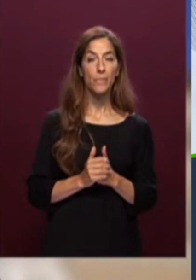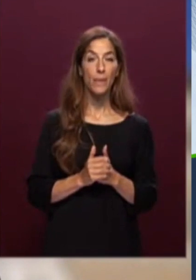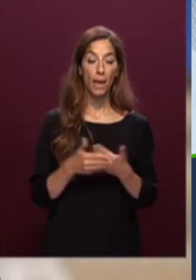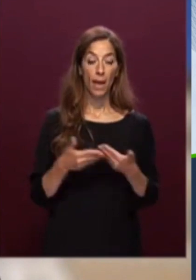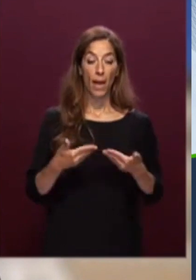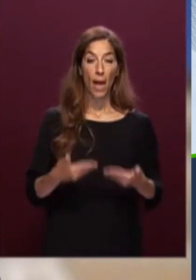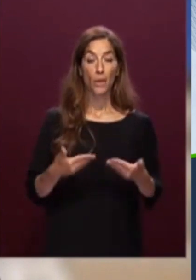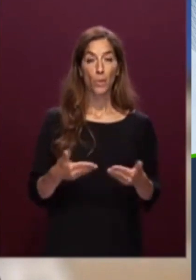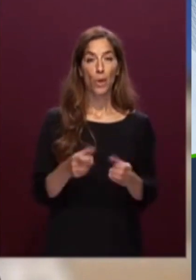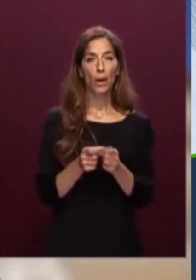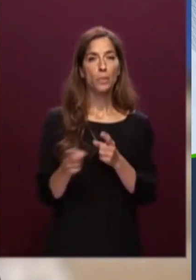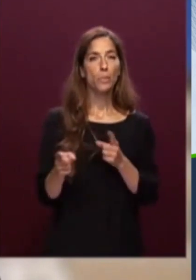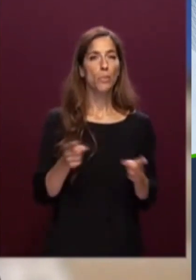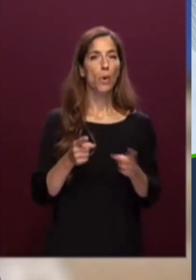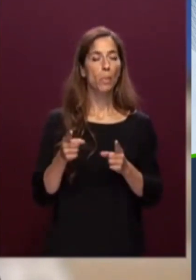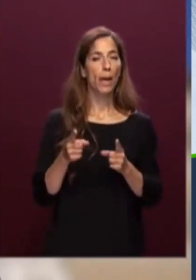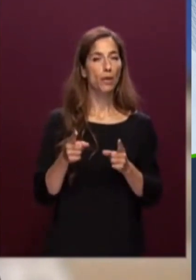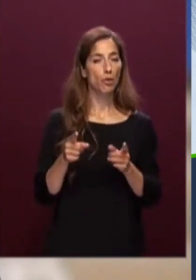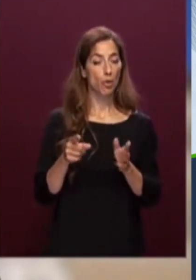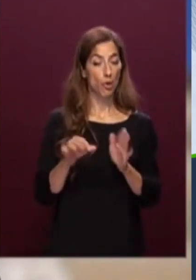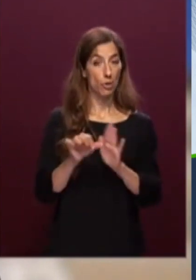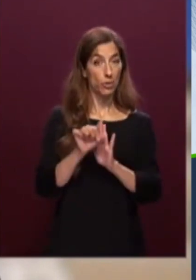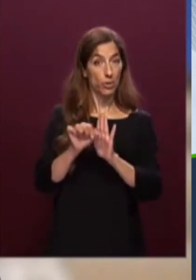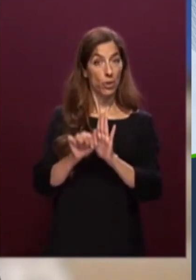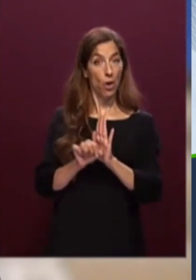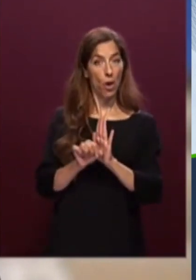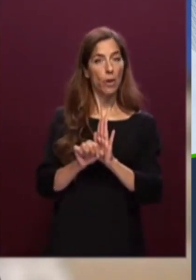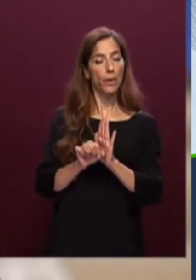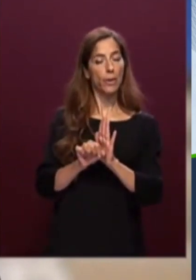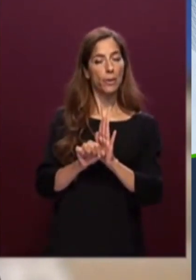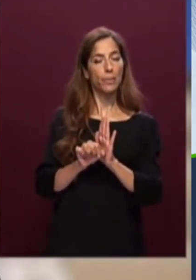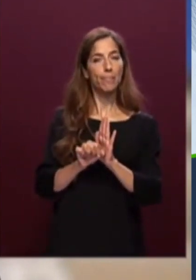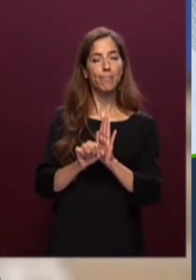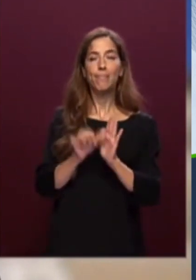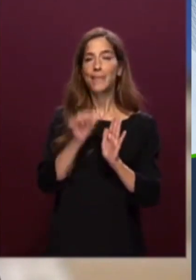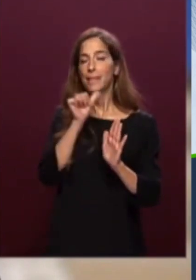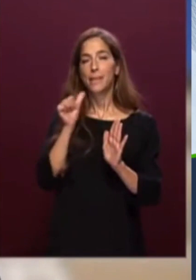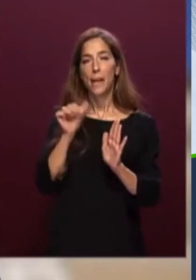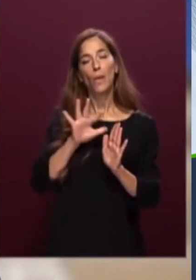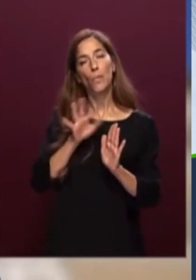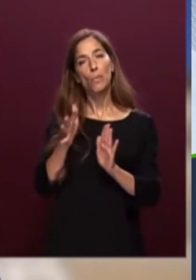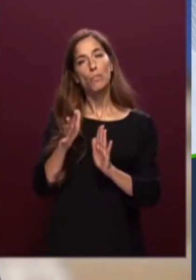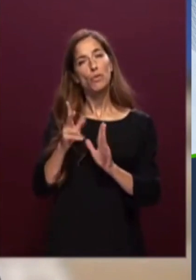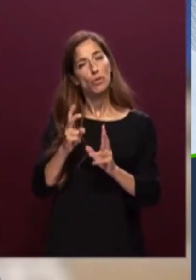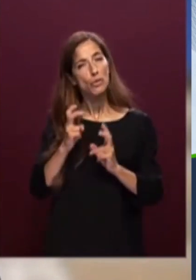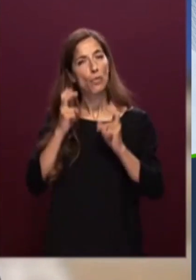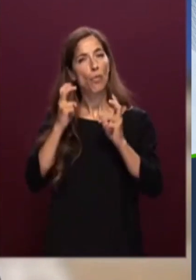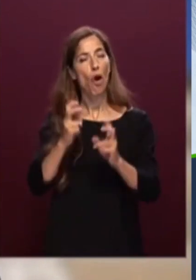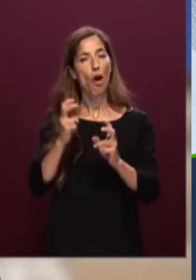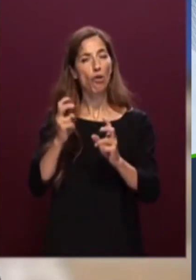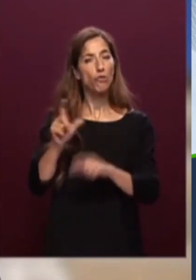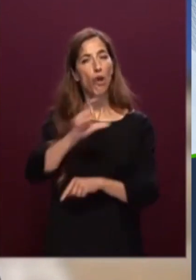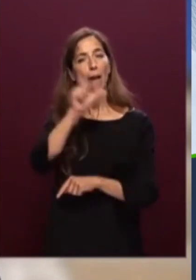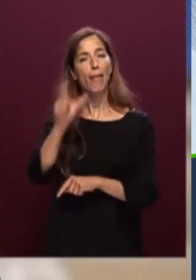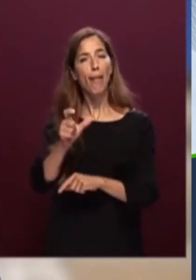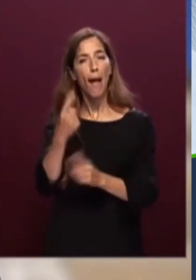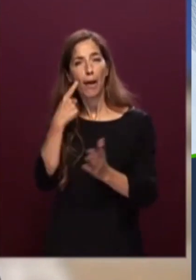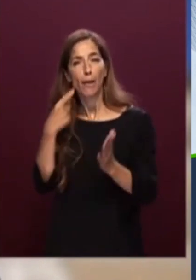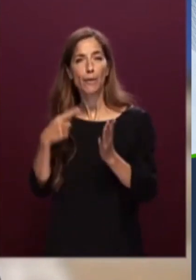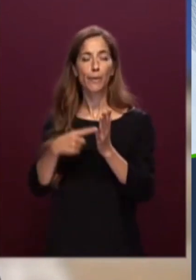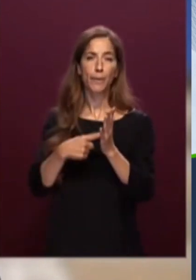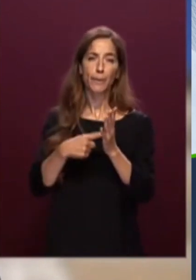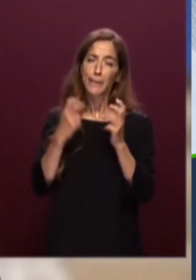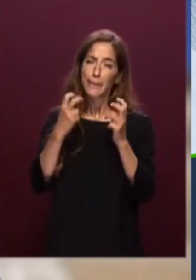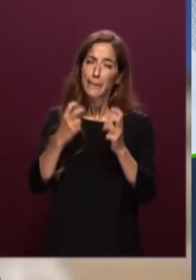periodo storico prevede a sua volta un altro sforzo per rialzare l'Italia non posso non rammentare a noi